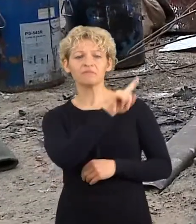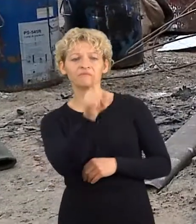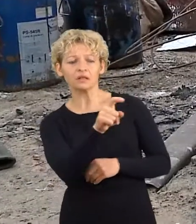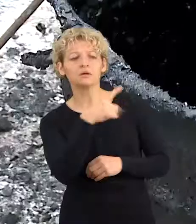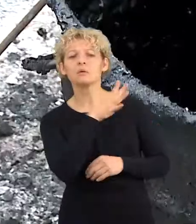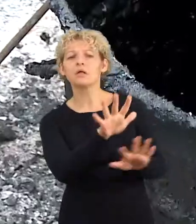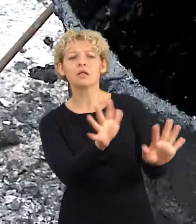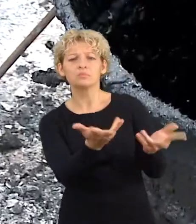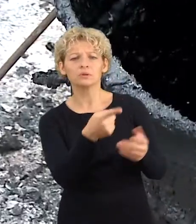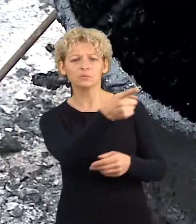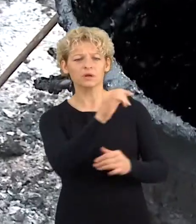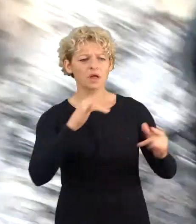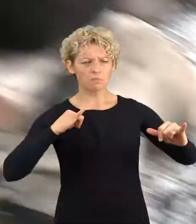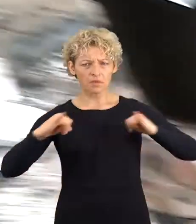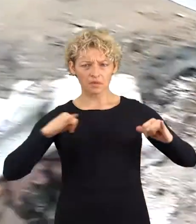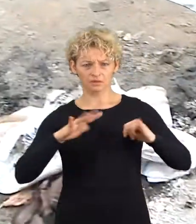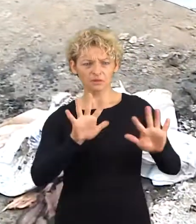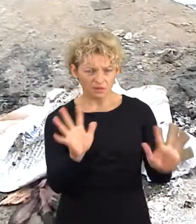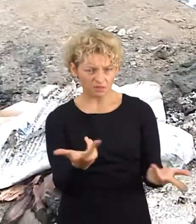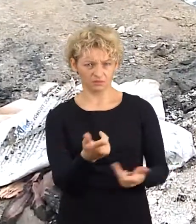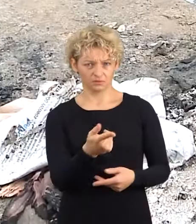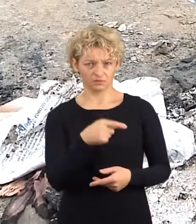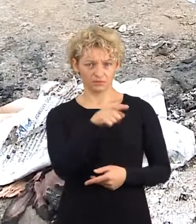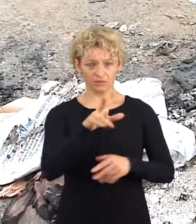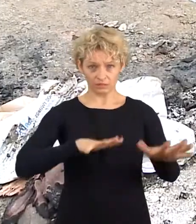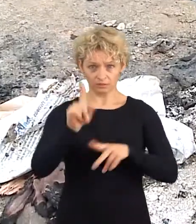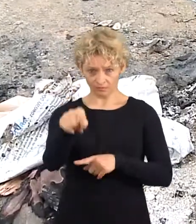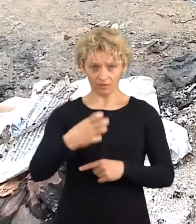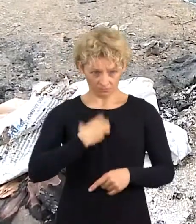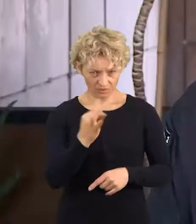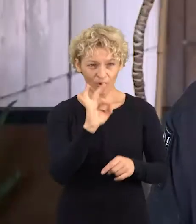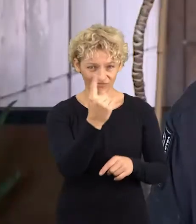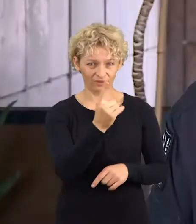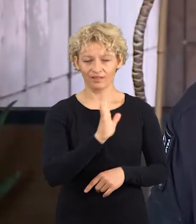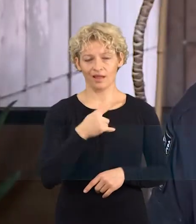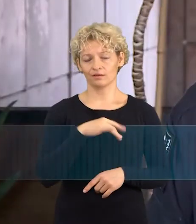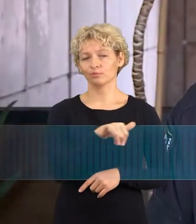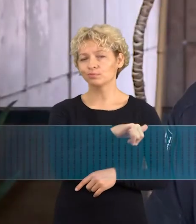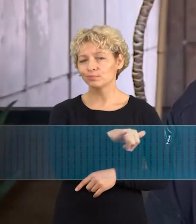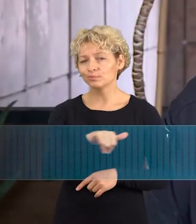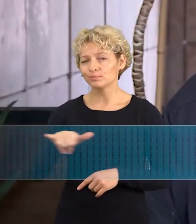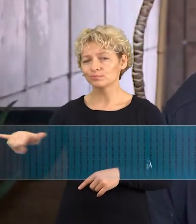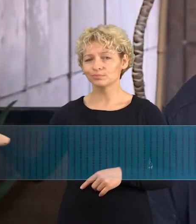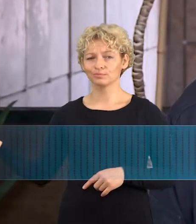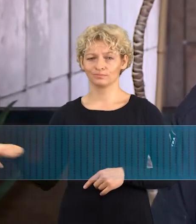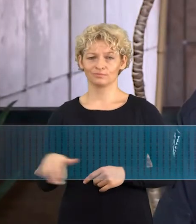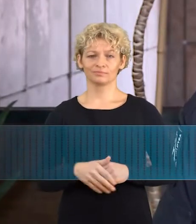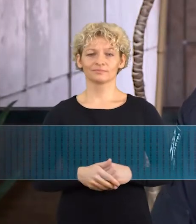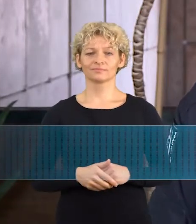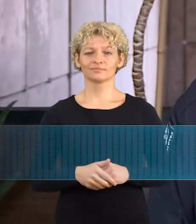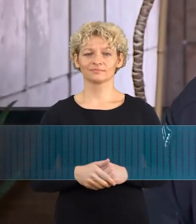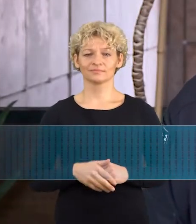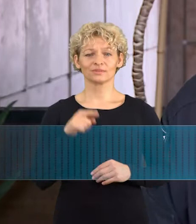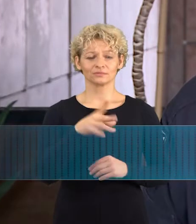atsistebėti. Ne pirmą kartą krosnį pakurti naudoja net sprogės medžiagas. Šitą istoriją yra jau nebepirma.